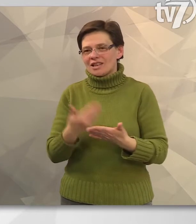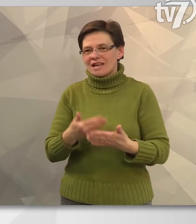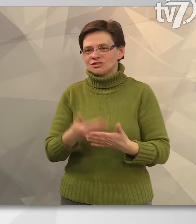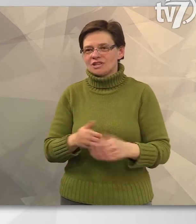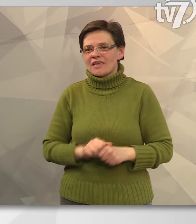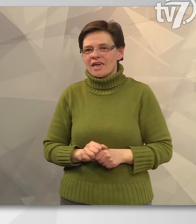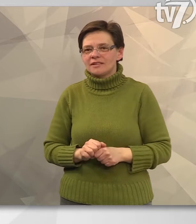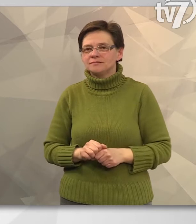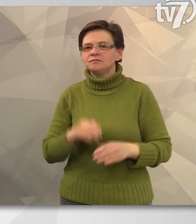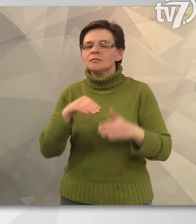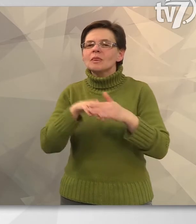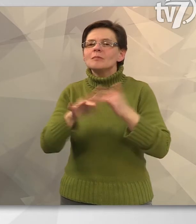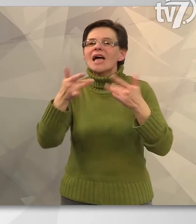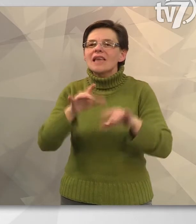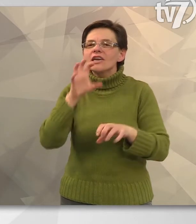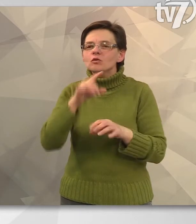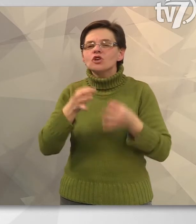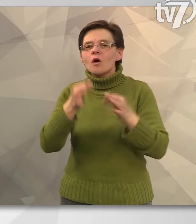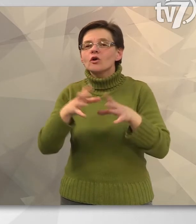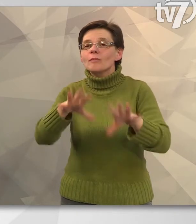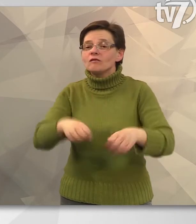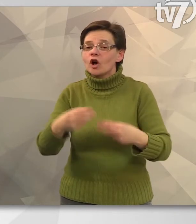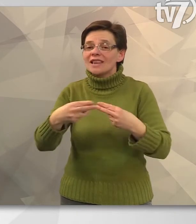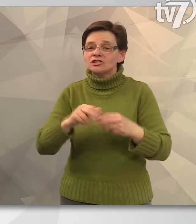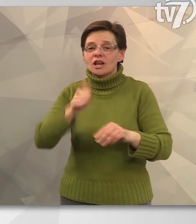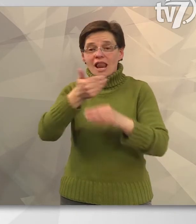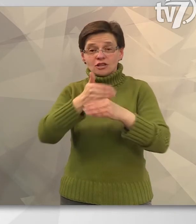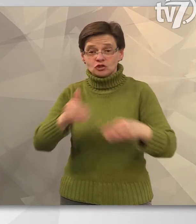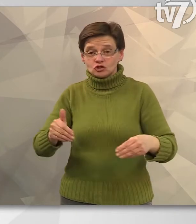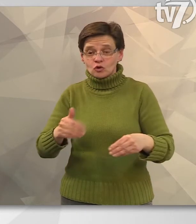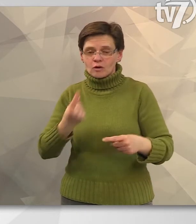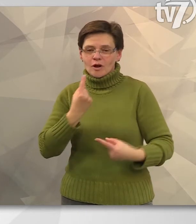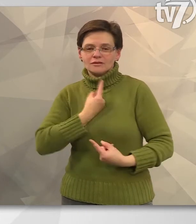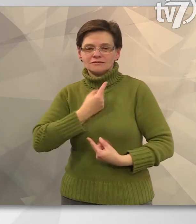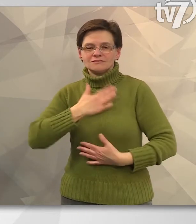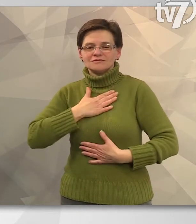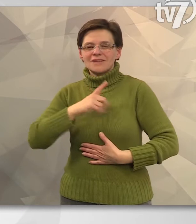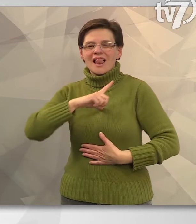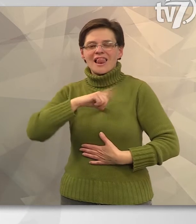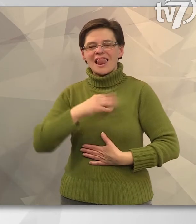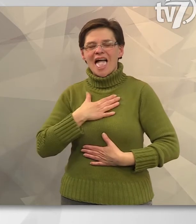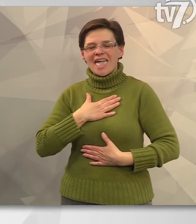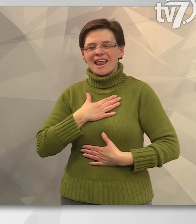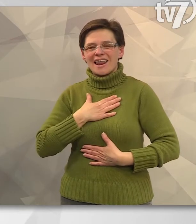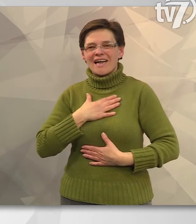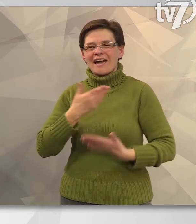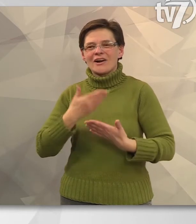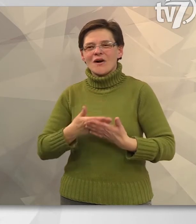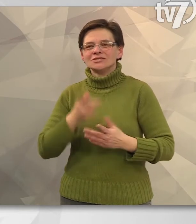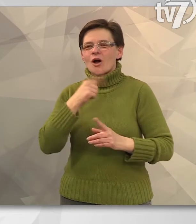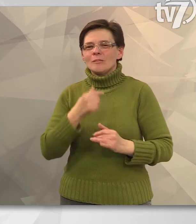bíztat. A menhelyi kutyák örökbefogadása esetén elsősorban az örökbefogadónak a lelke